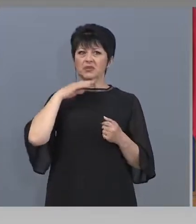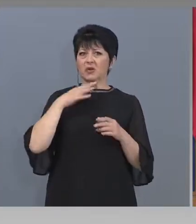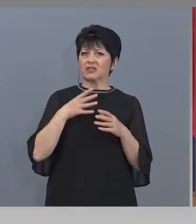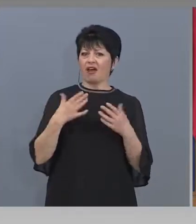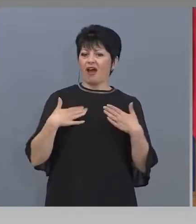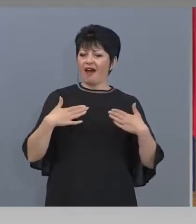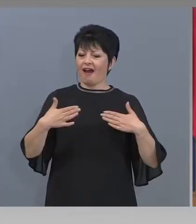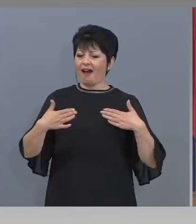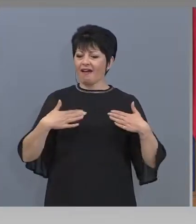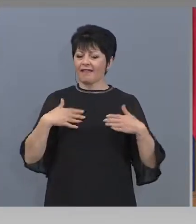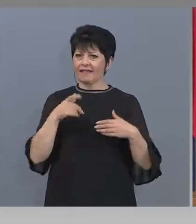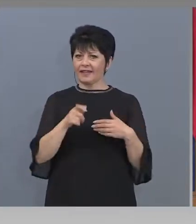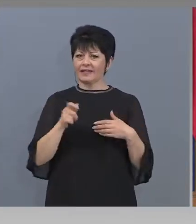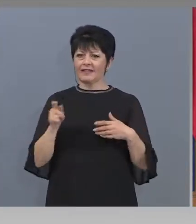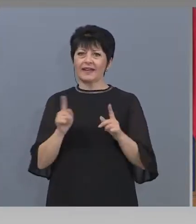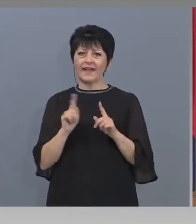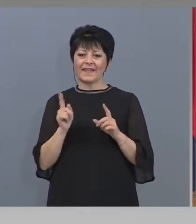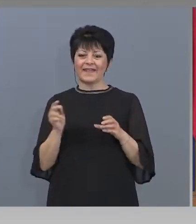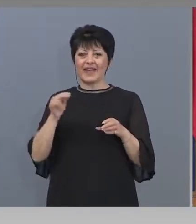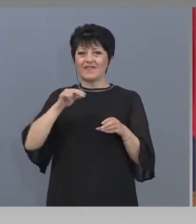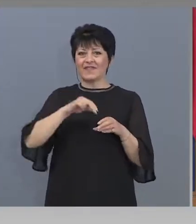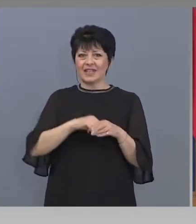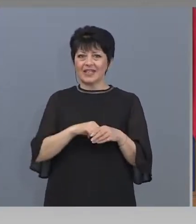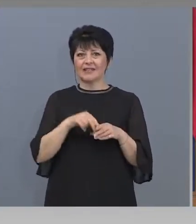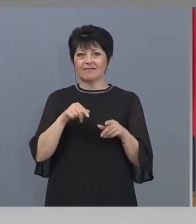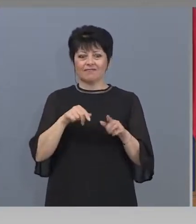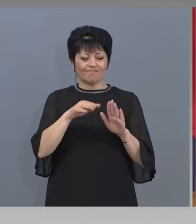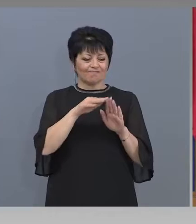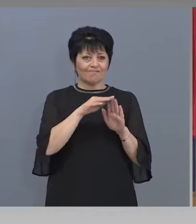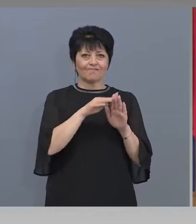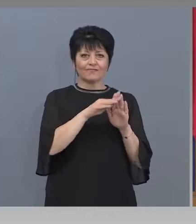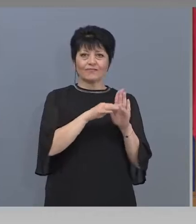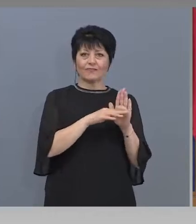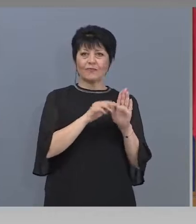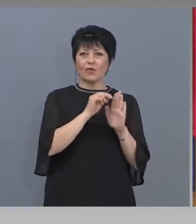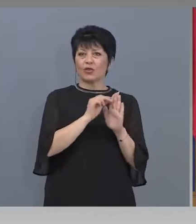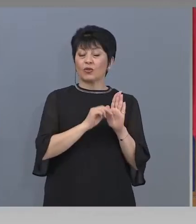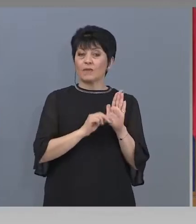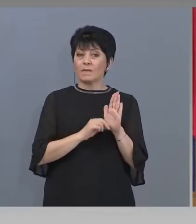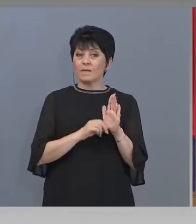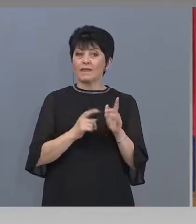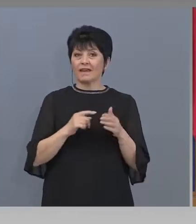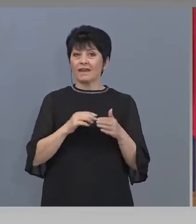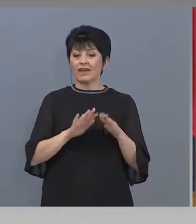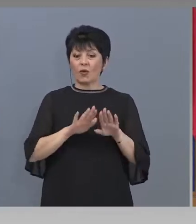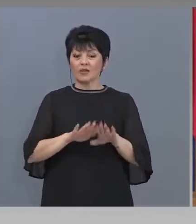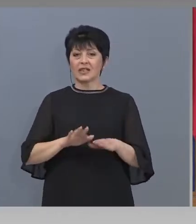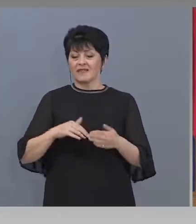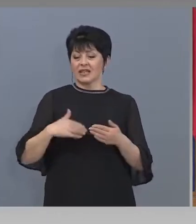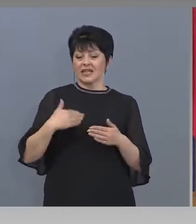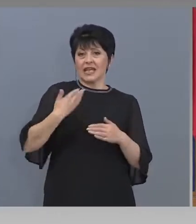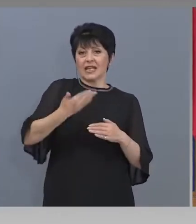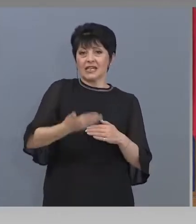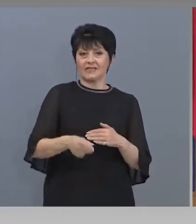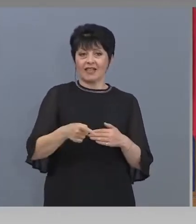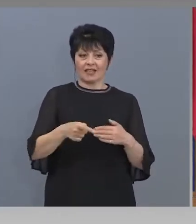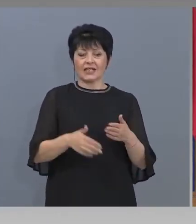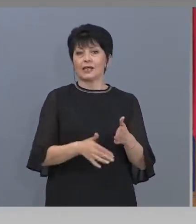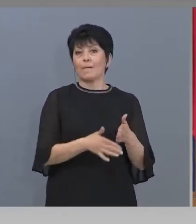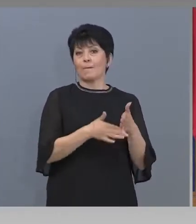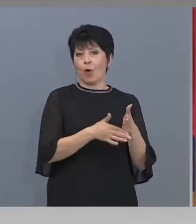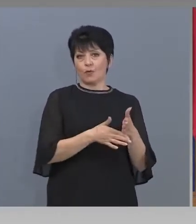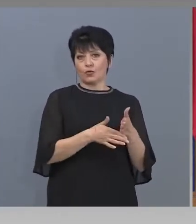не влизат в тези критерии и някак си остават извън тази помощ, която наистина е полезна?